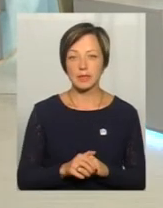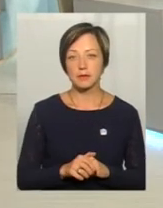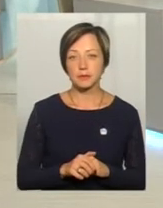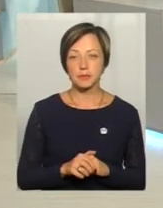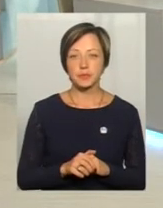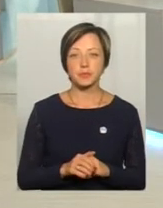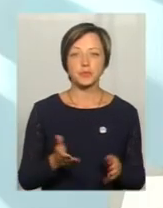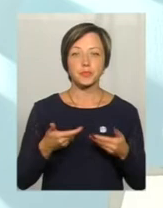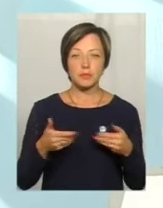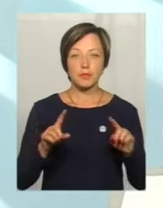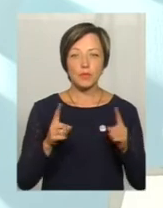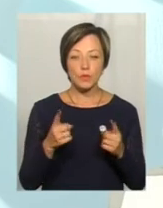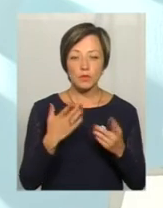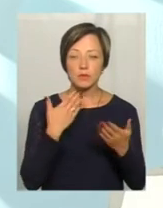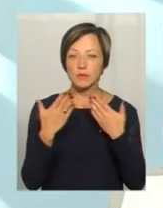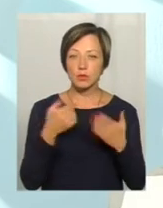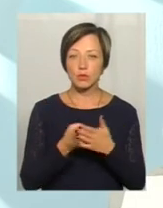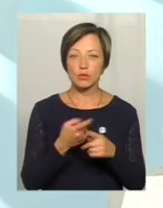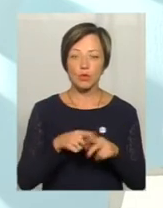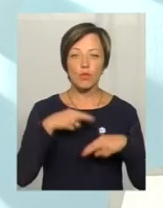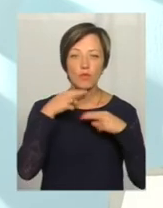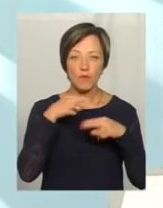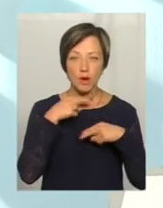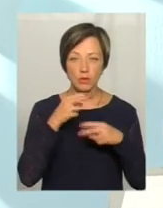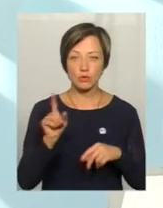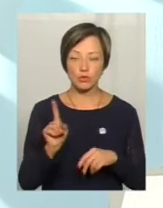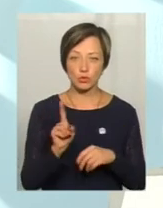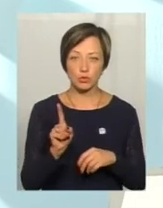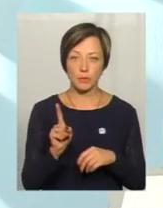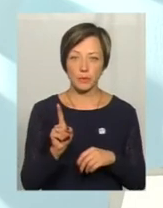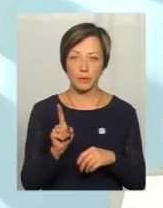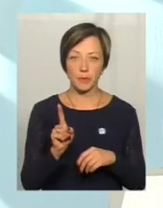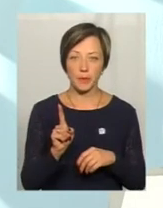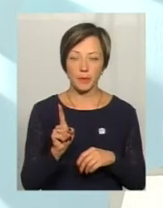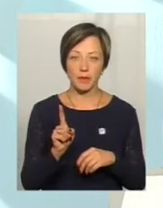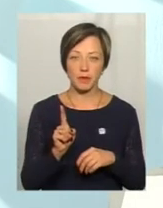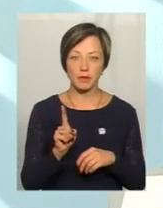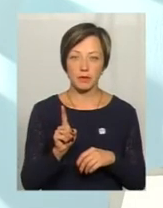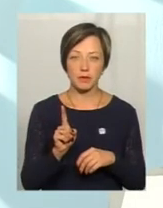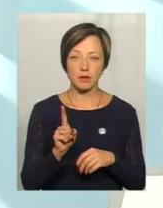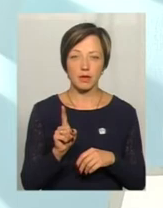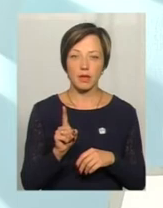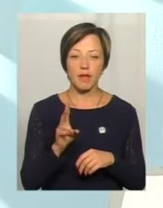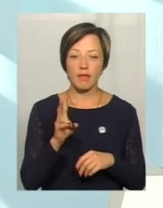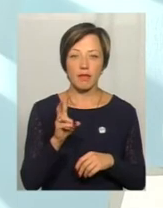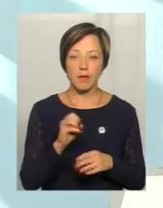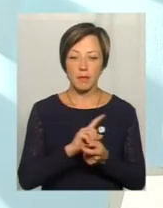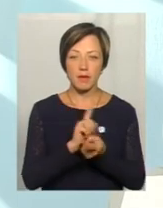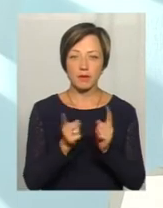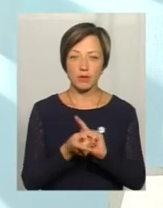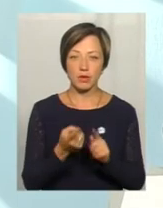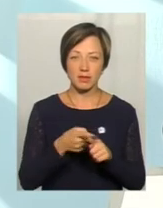І ми дуже підходимо до цього уважно, щоб не привести цей статус